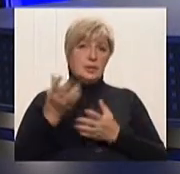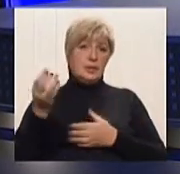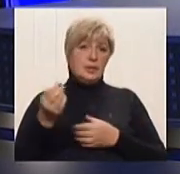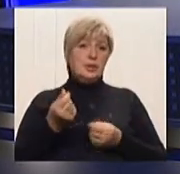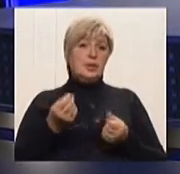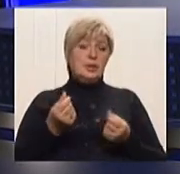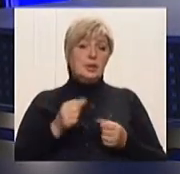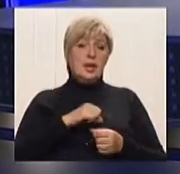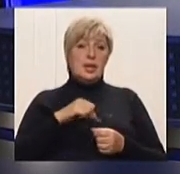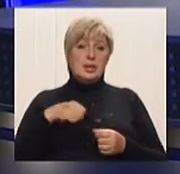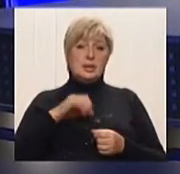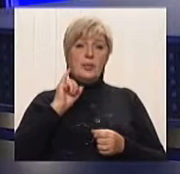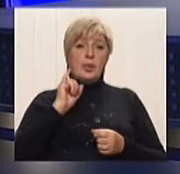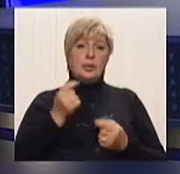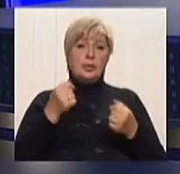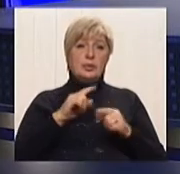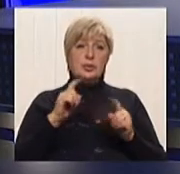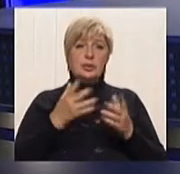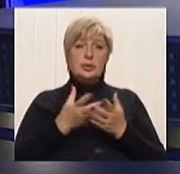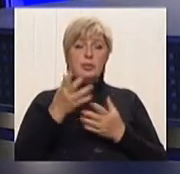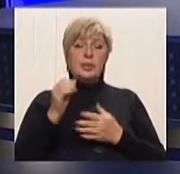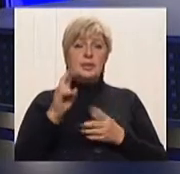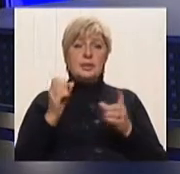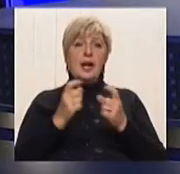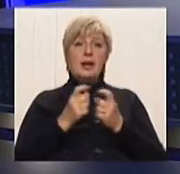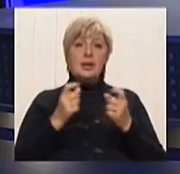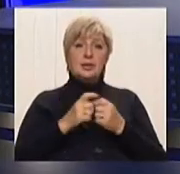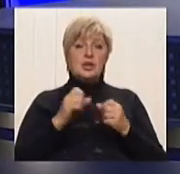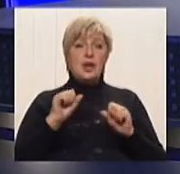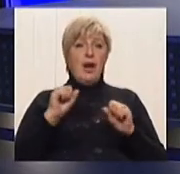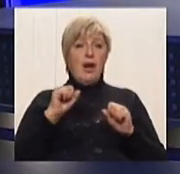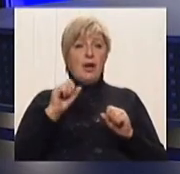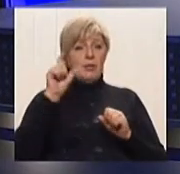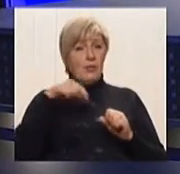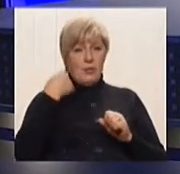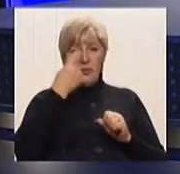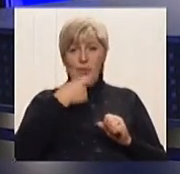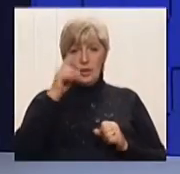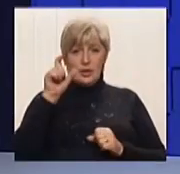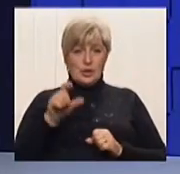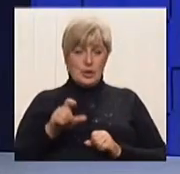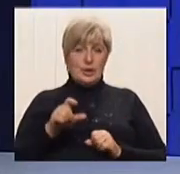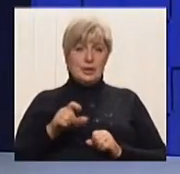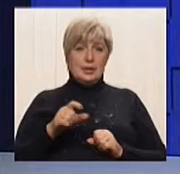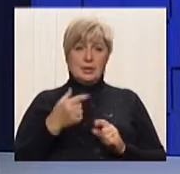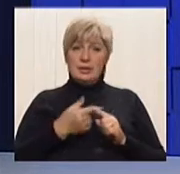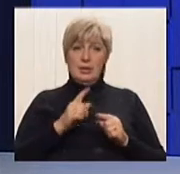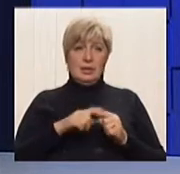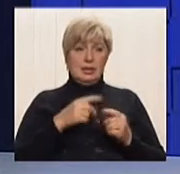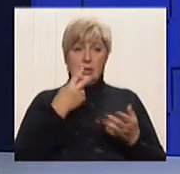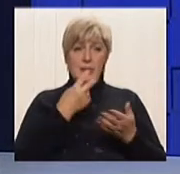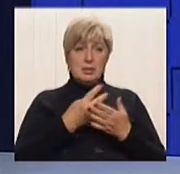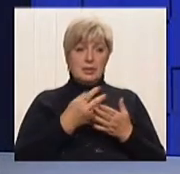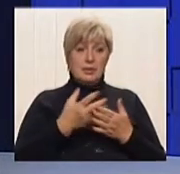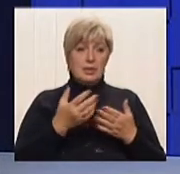І найбільше те, що вони платять на карточки фізичних лиц. А коли ми переводимо гроші на карточку фізичних лиц, не отражається. За